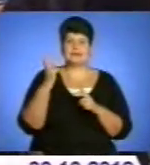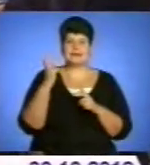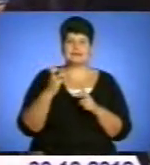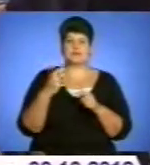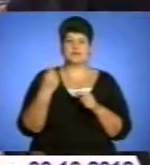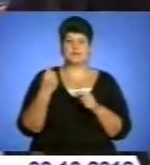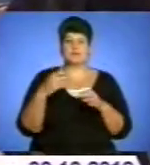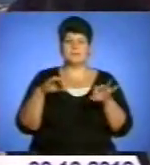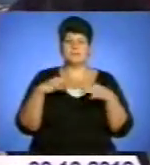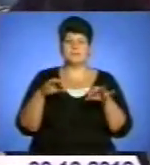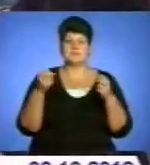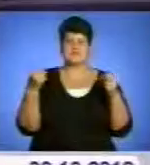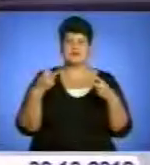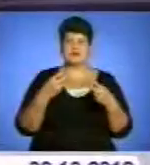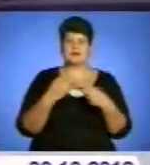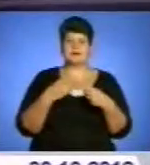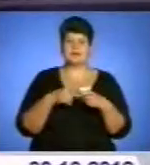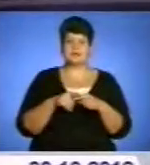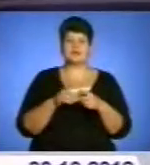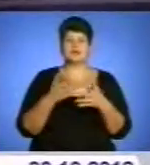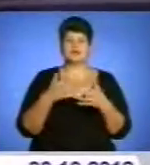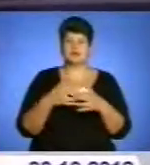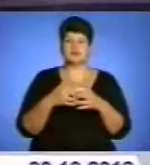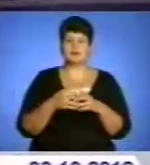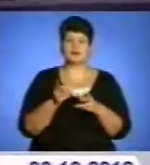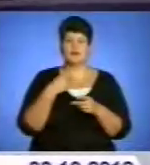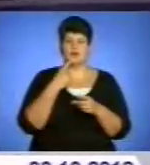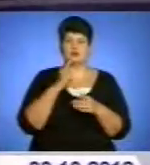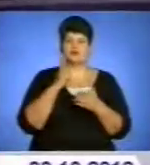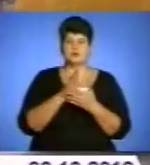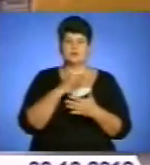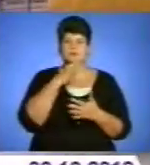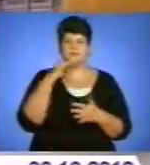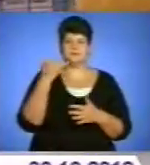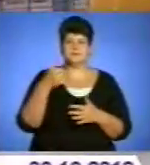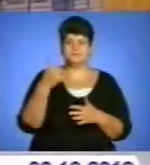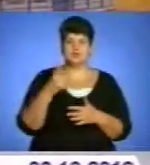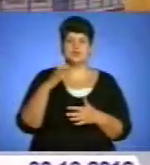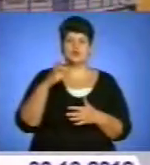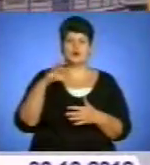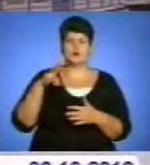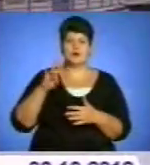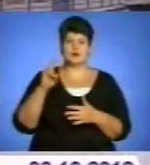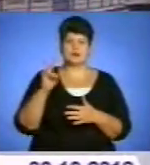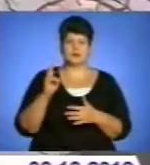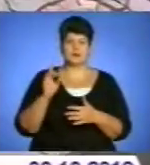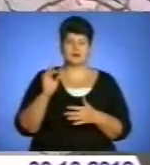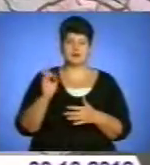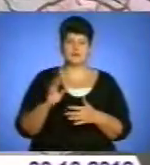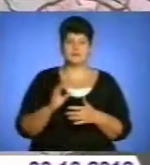техніки. Не залишиться машина й без спального. Потреба особливо в суворізому віднічі мала, то на солярки, зауважу Петро Вільчинський.